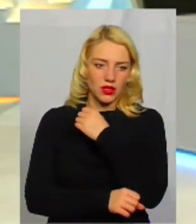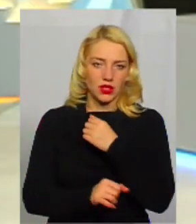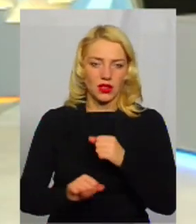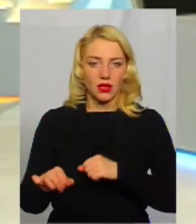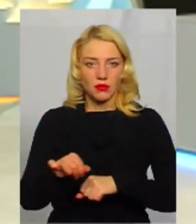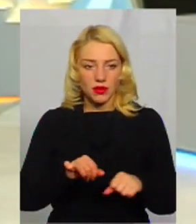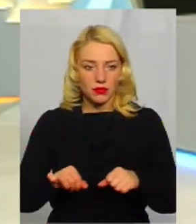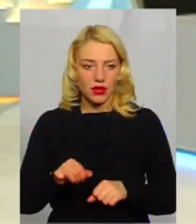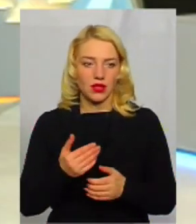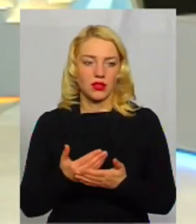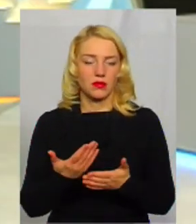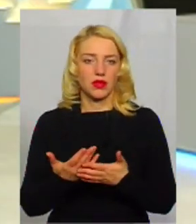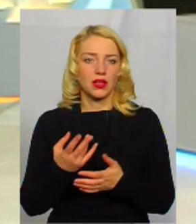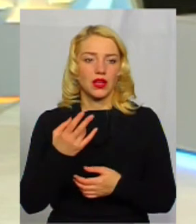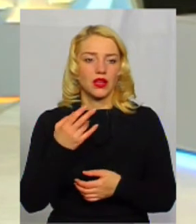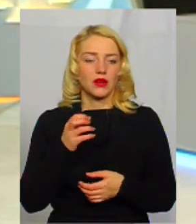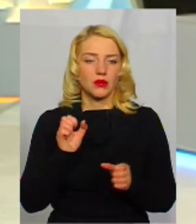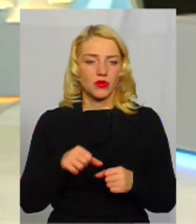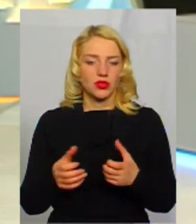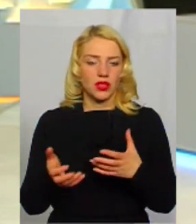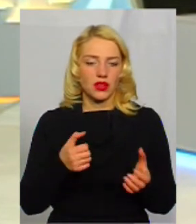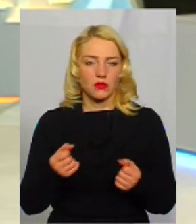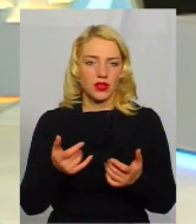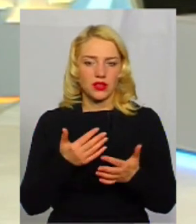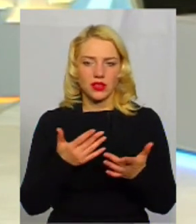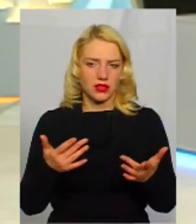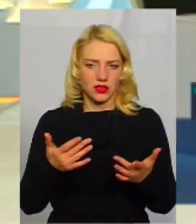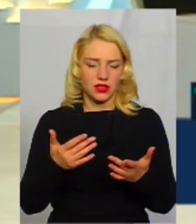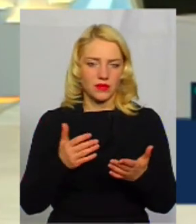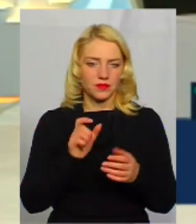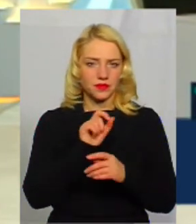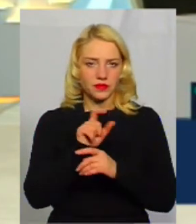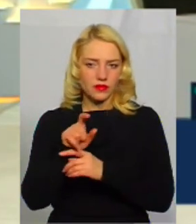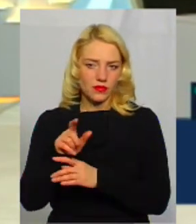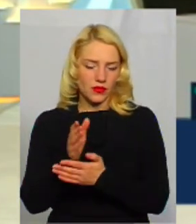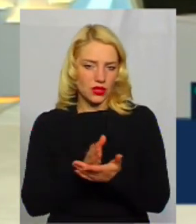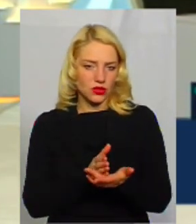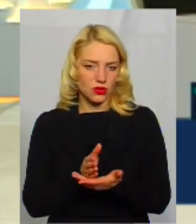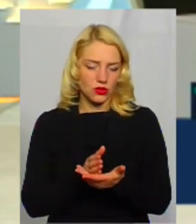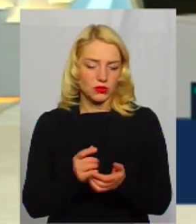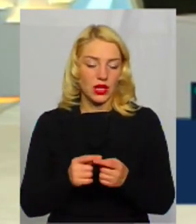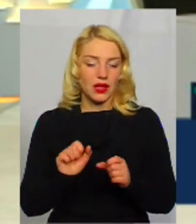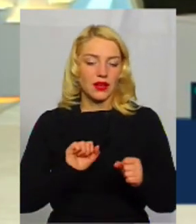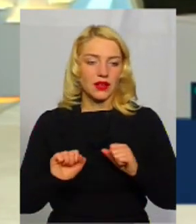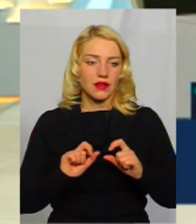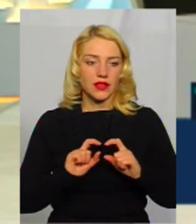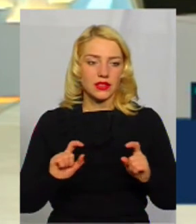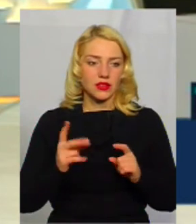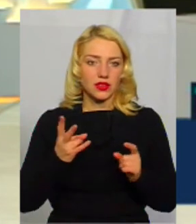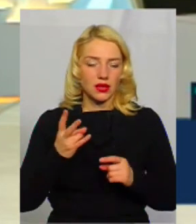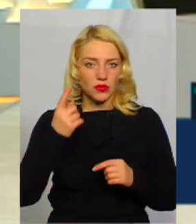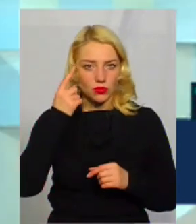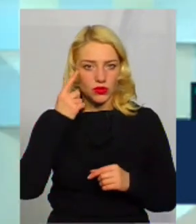прибиральниці, можна брати на аутсортінт різні служби. Керівник закладу повинен так